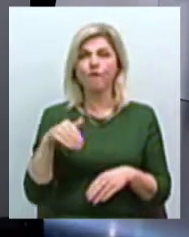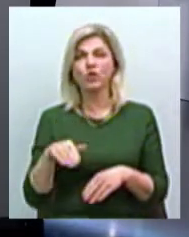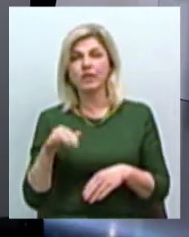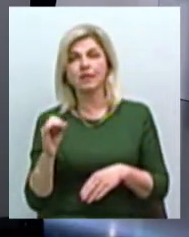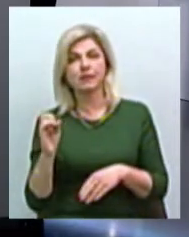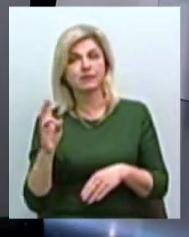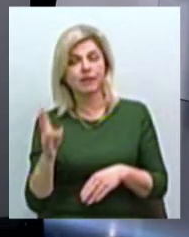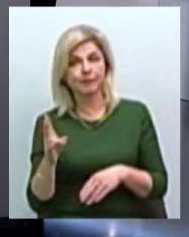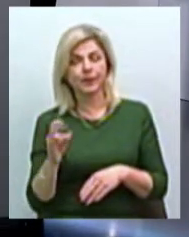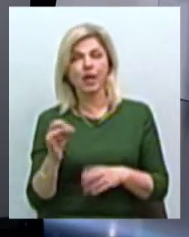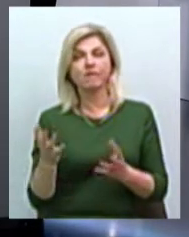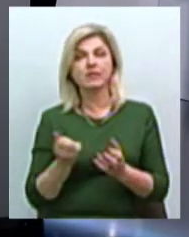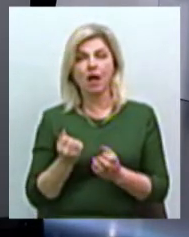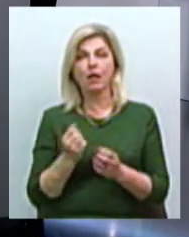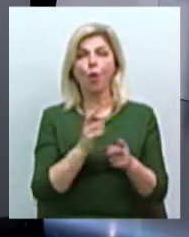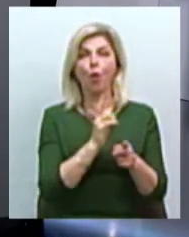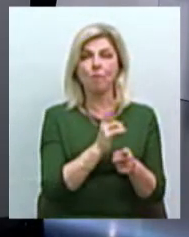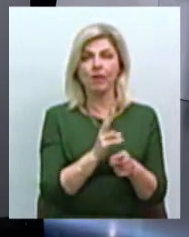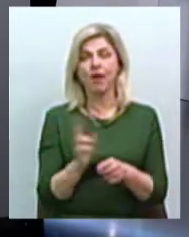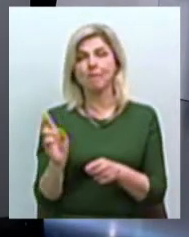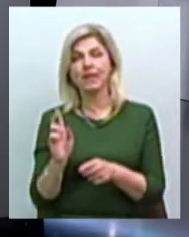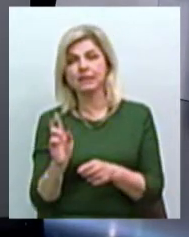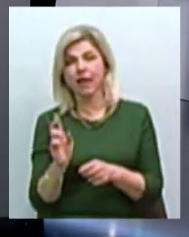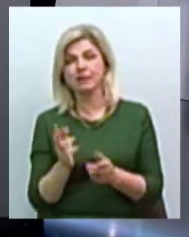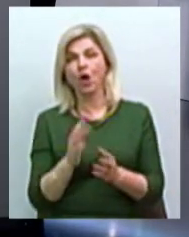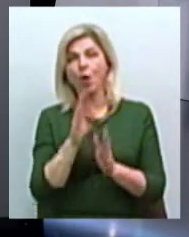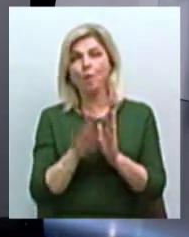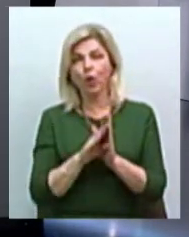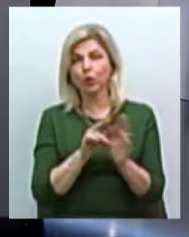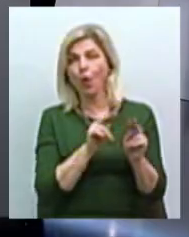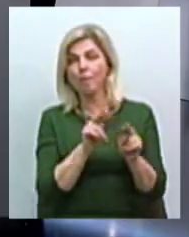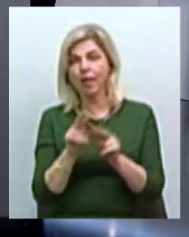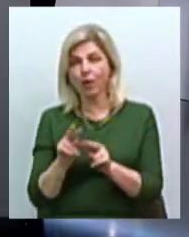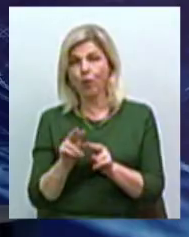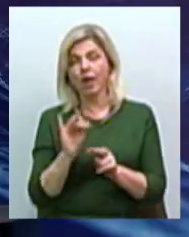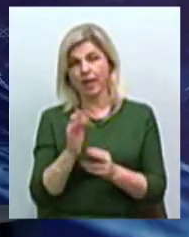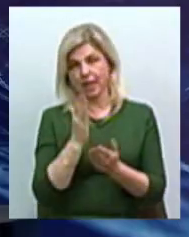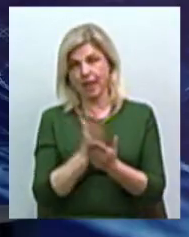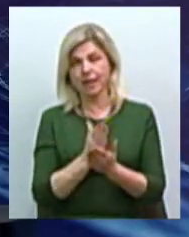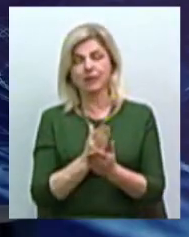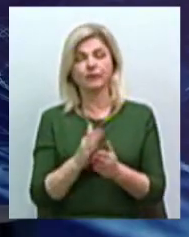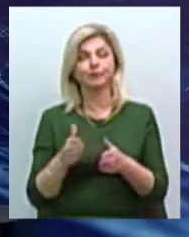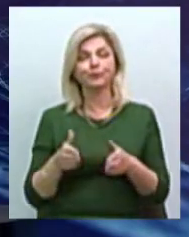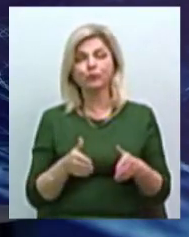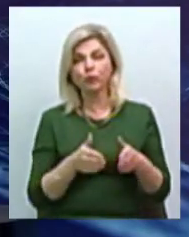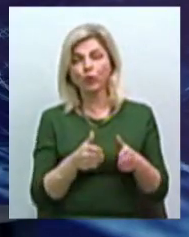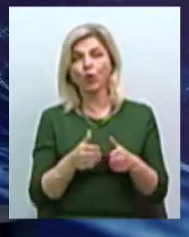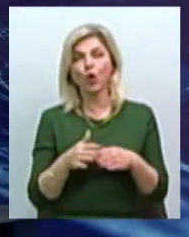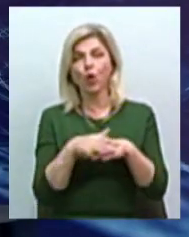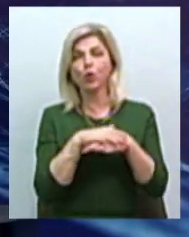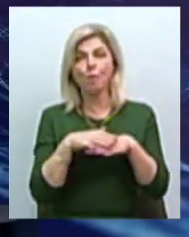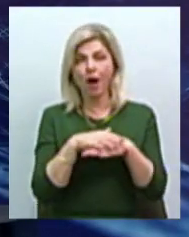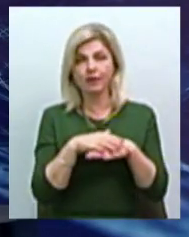опеку Коблівську і Березанську громаду. Благо, є проєкт «Добрі дороги в гармонійні громады Березанська», який